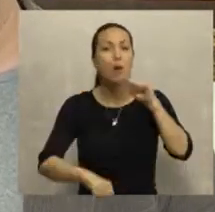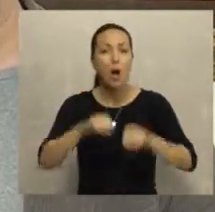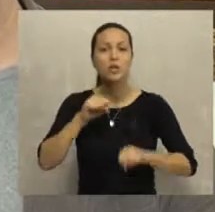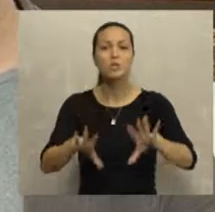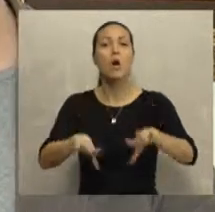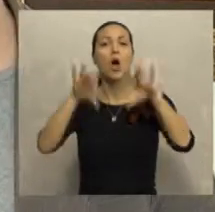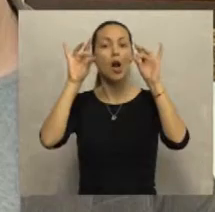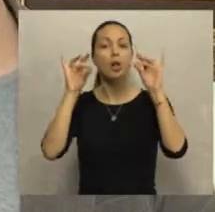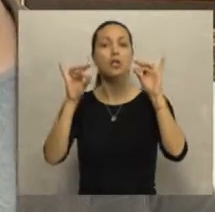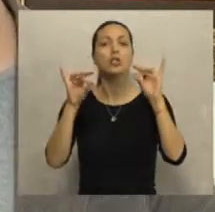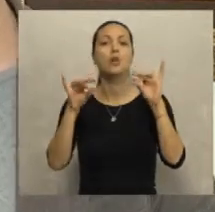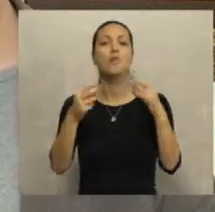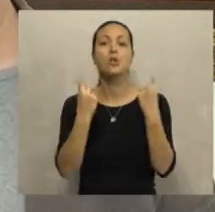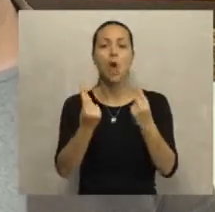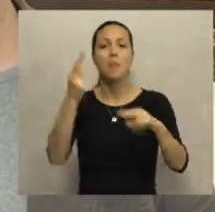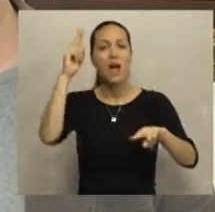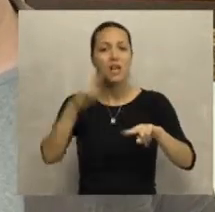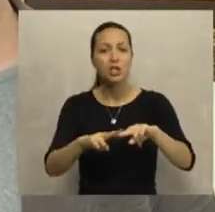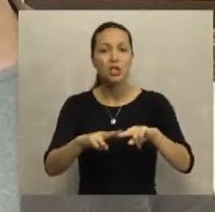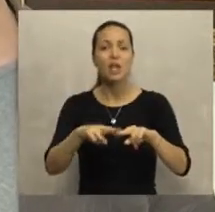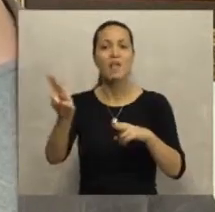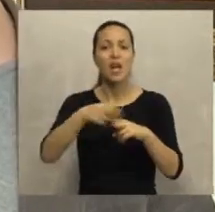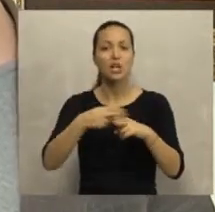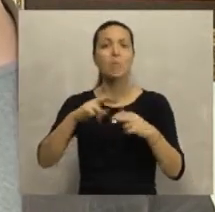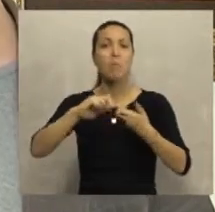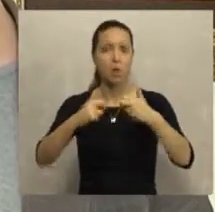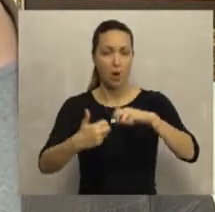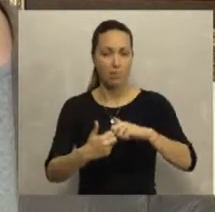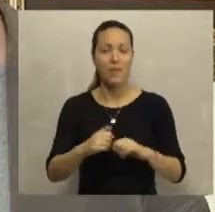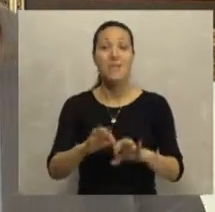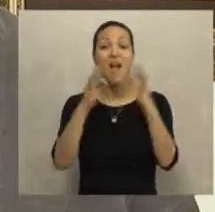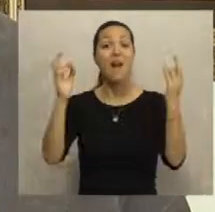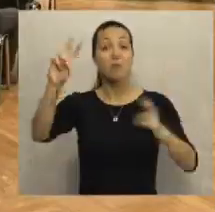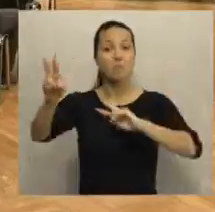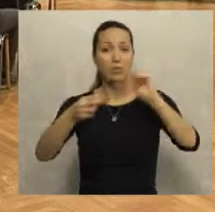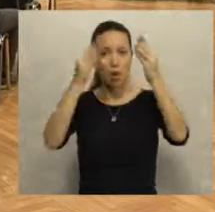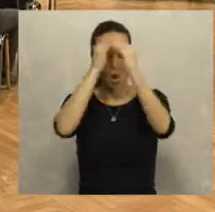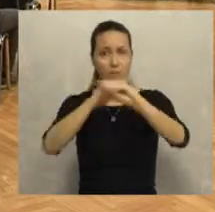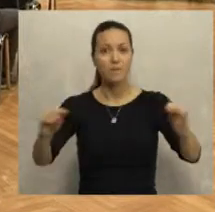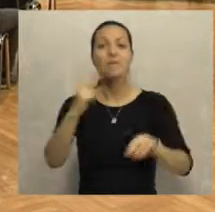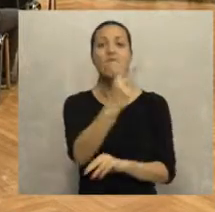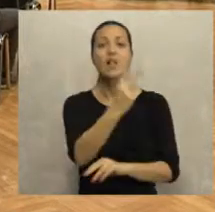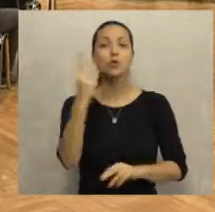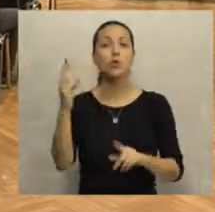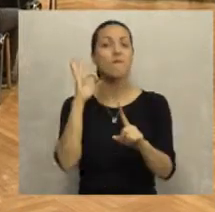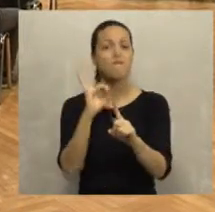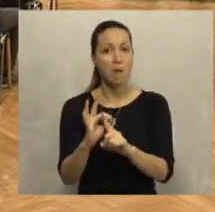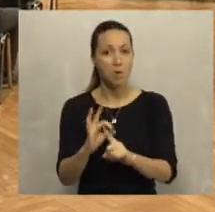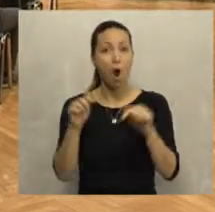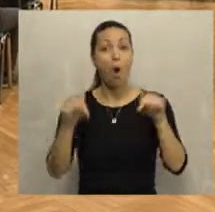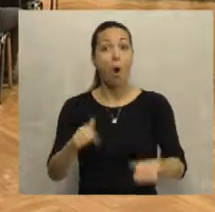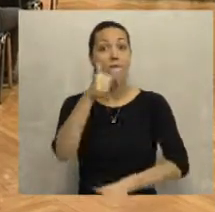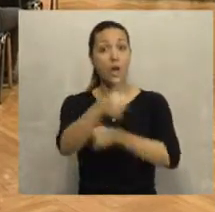budemo sposobni da pronađemo adekvatne rješenje i prave načine da taj problem prevazićemo. Javni pozivi su objavljeni 22.